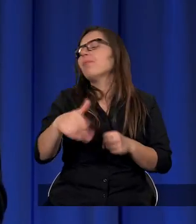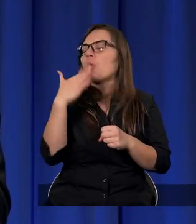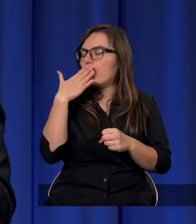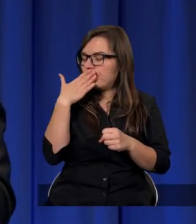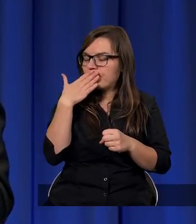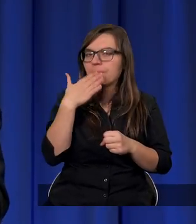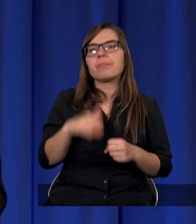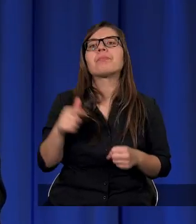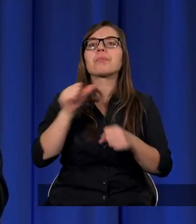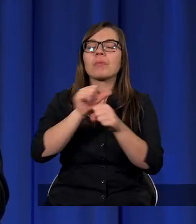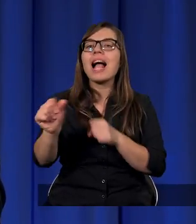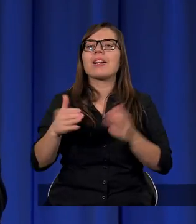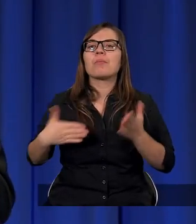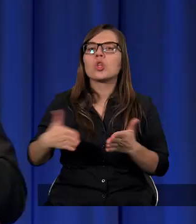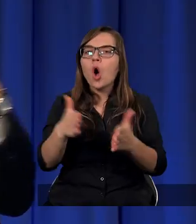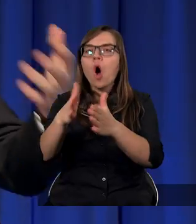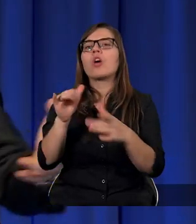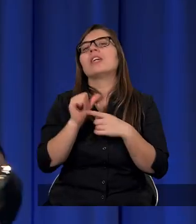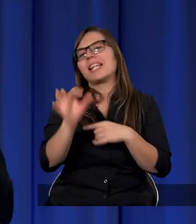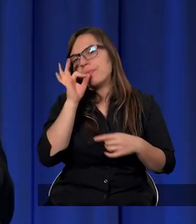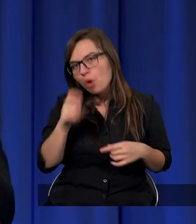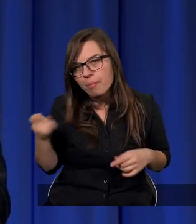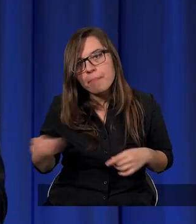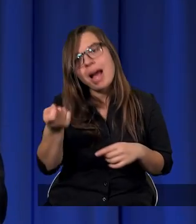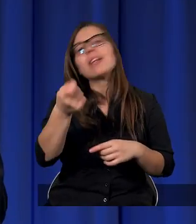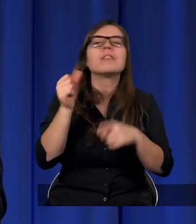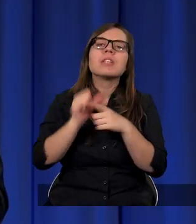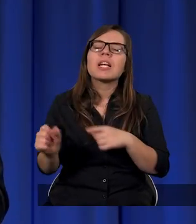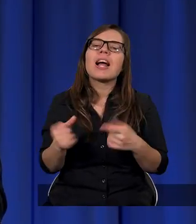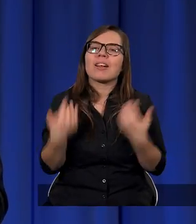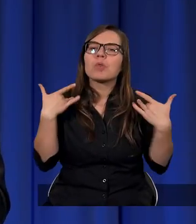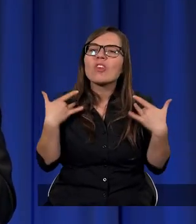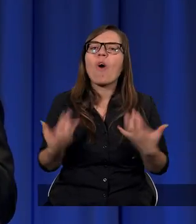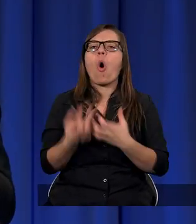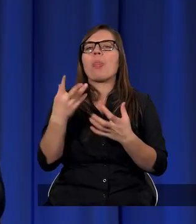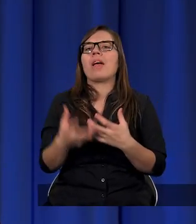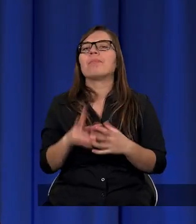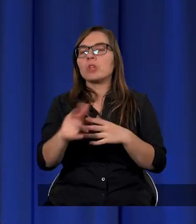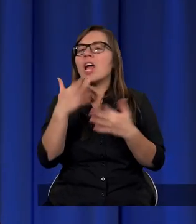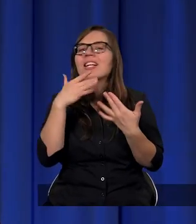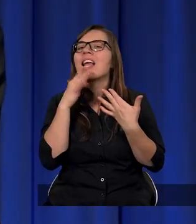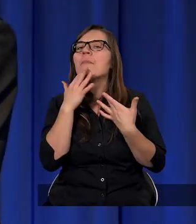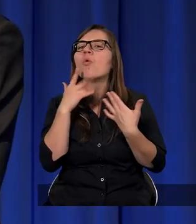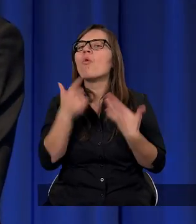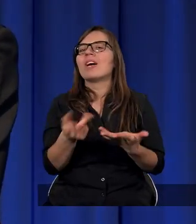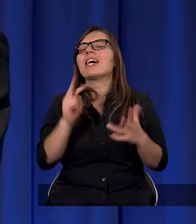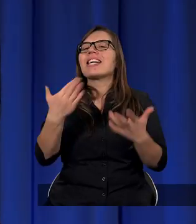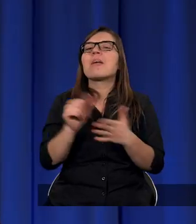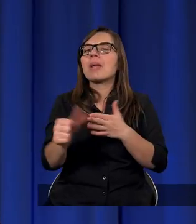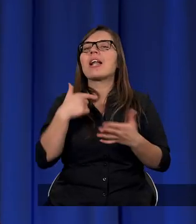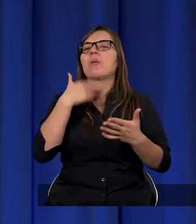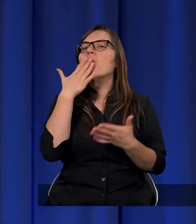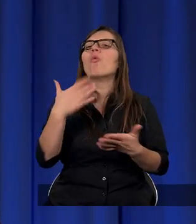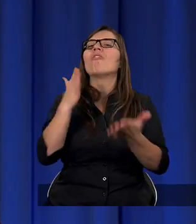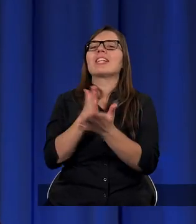drogą, jestem dobrym pasterzem, jestem żywotem i tak dalej, ale tutaj nie mówi kim jest, mówi